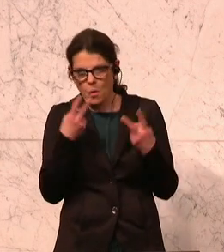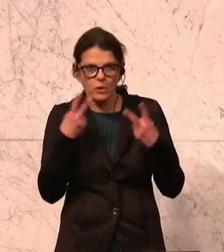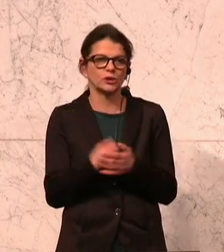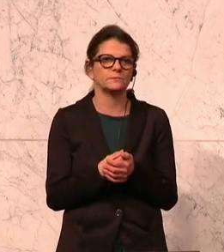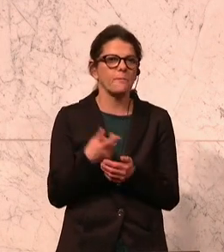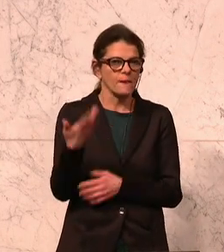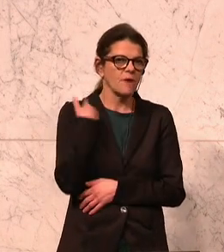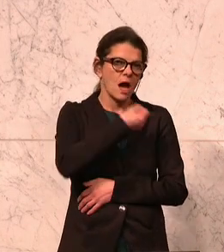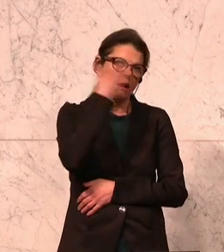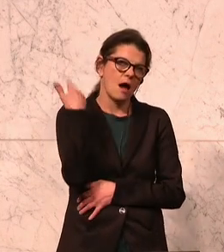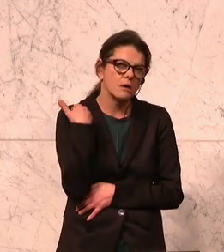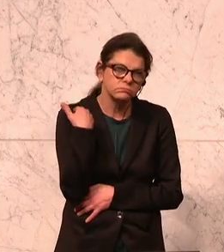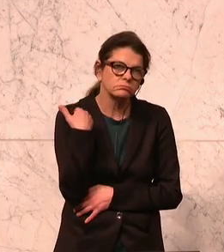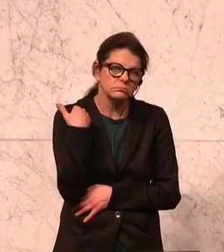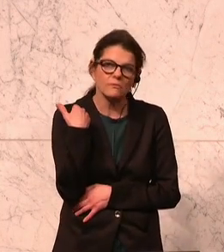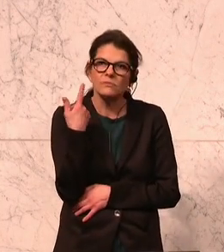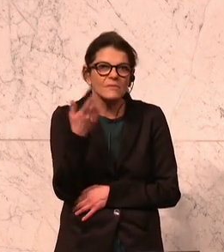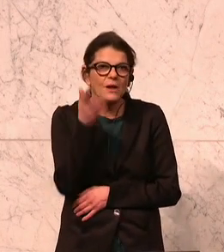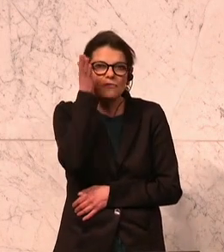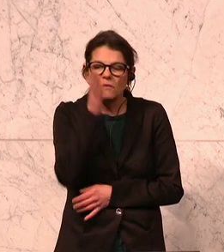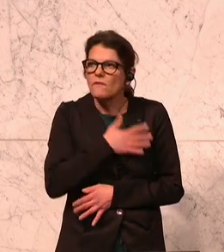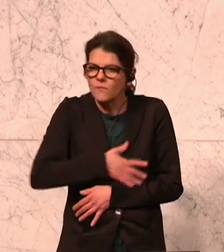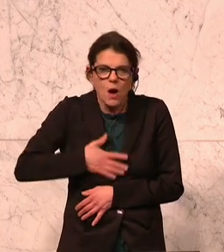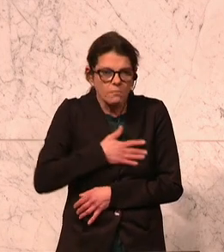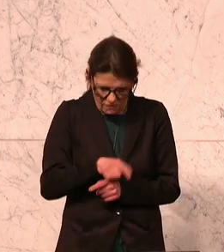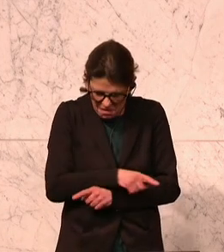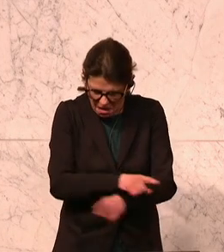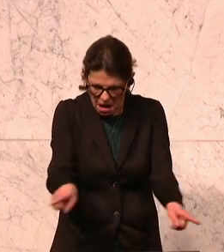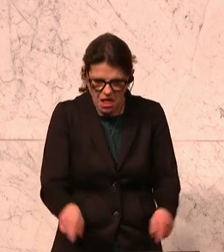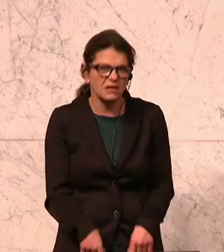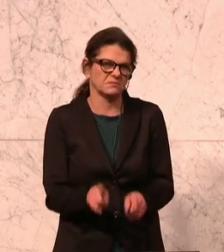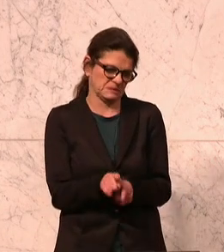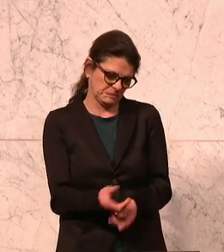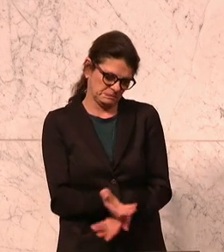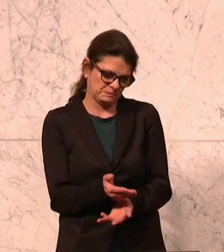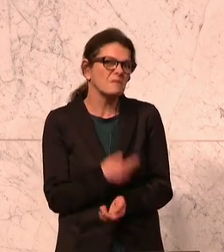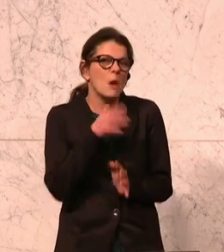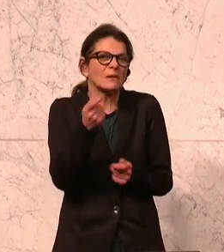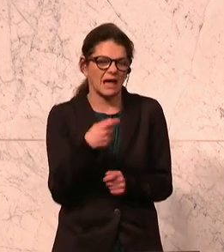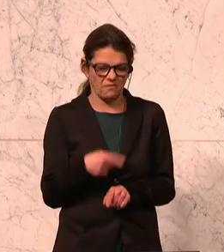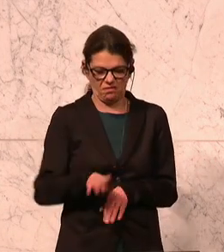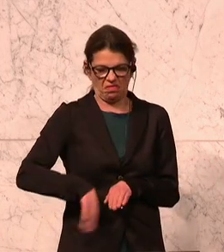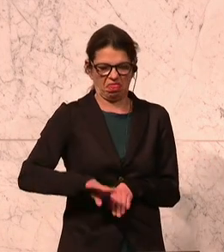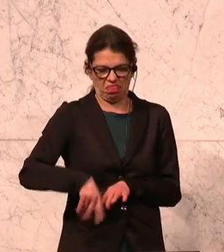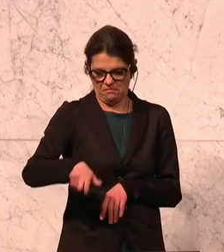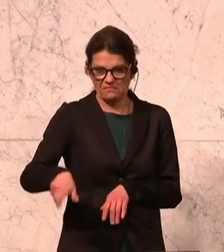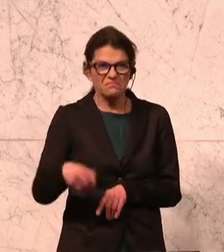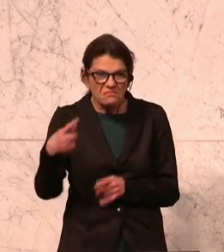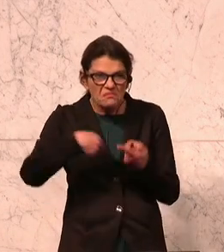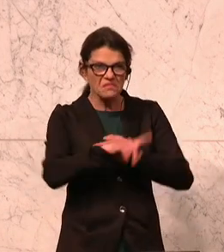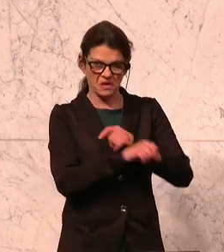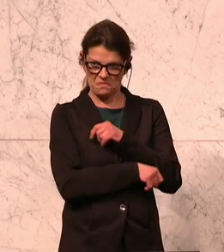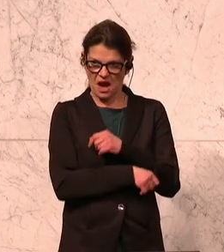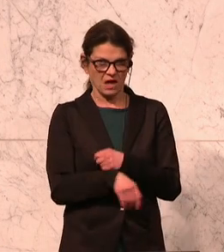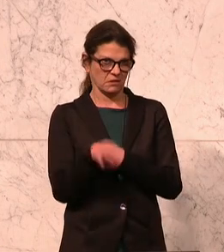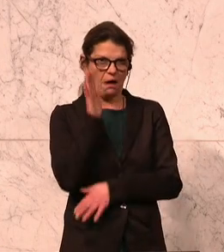war klar, das wird furchtbar werden, wenn all dieser, ich sage es jetzt sehr, aber spitz dieser Pöbel in die Gymnasien kommt.